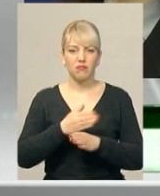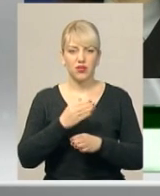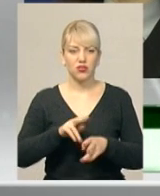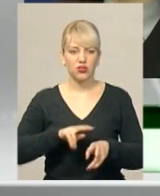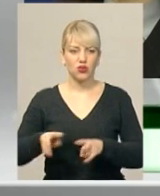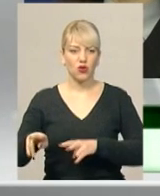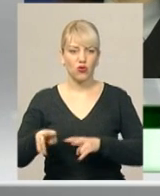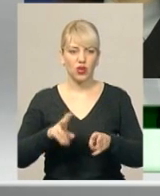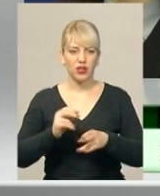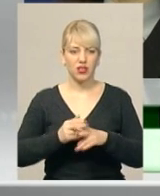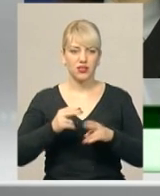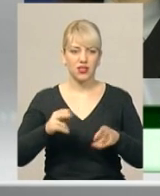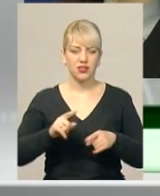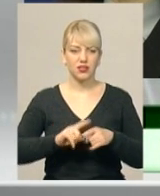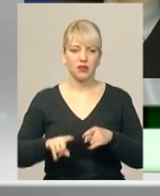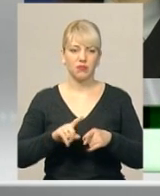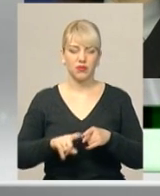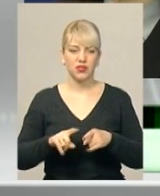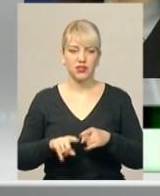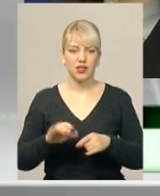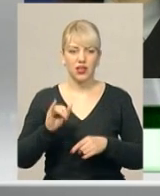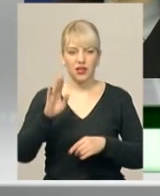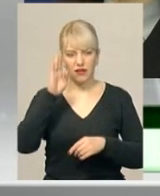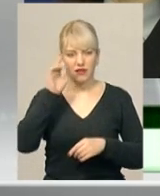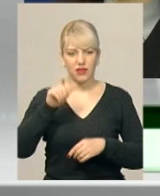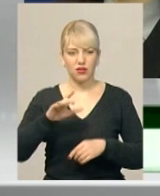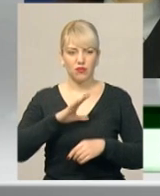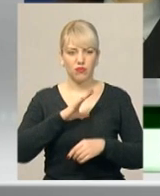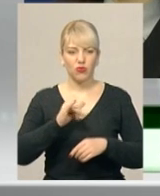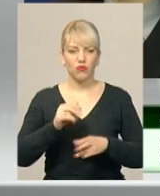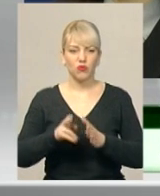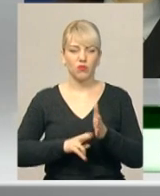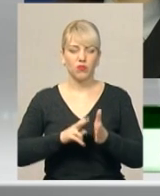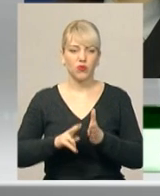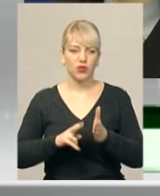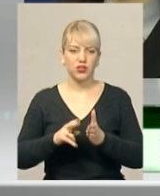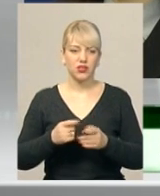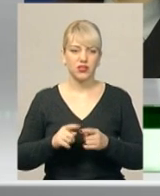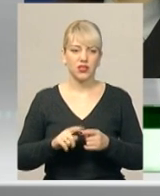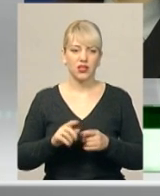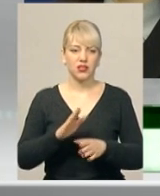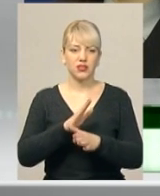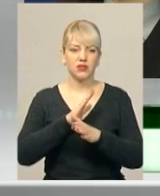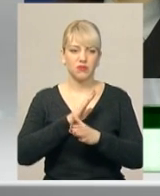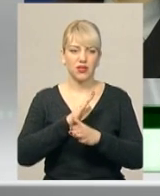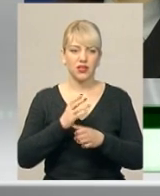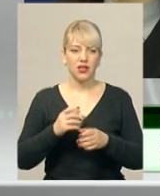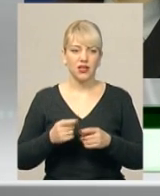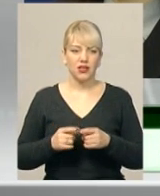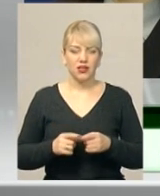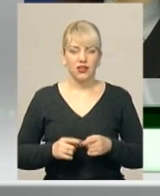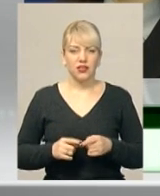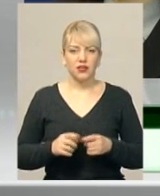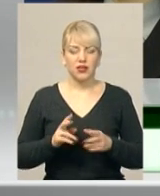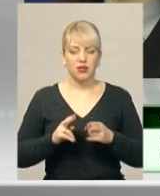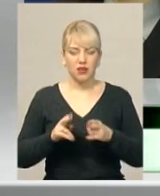був у скоті, деяна смертна стала, ймовірно, децентральні відшкодження, утримується в результаті стабільних скотів. Кримінальне провадження